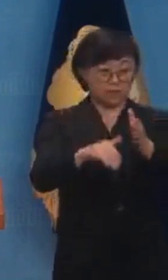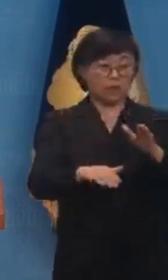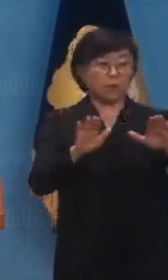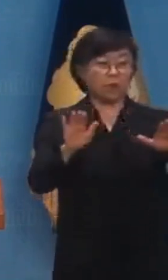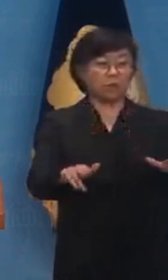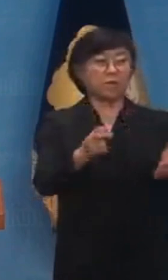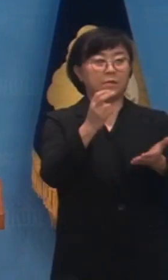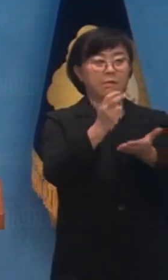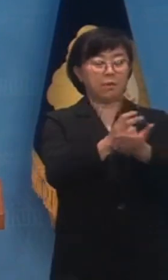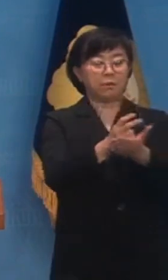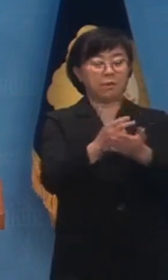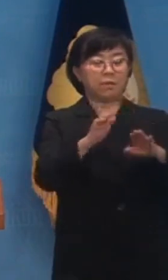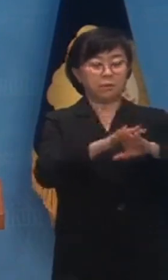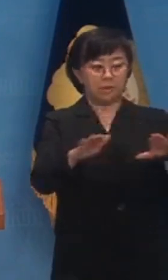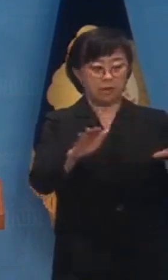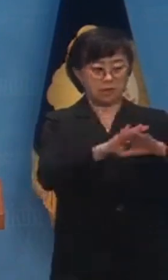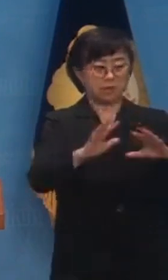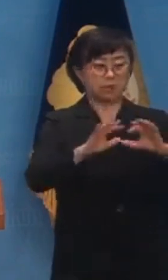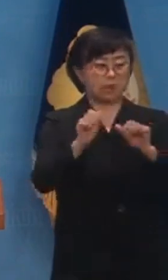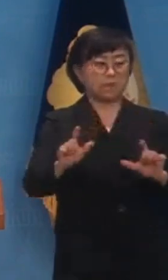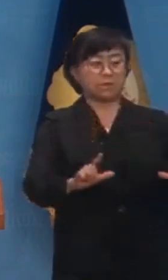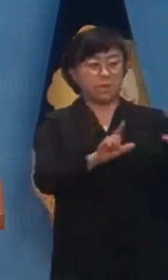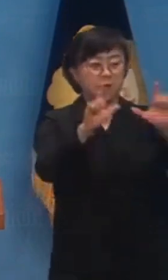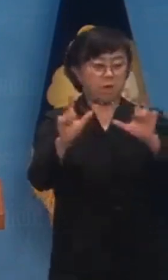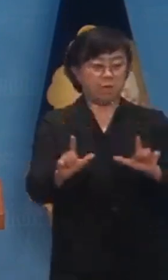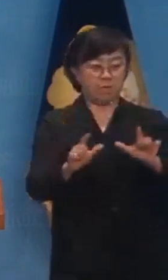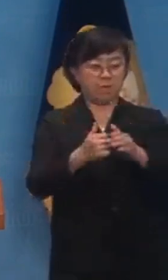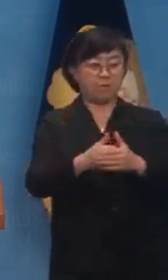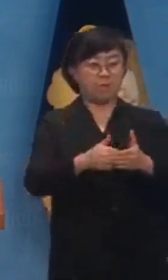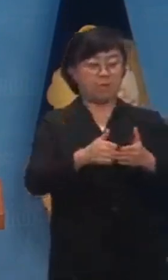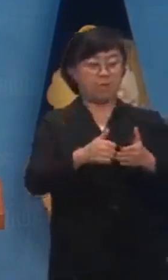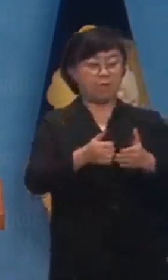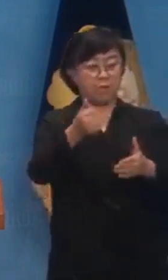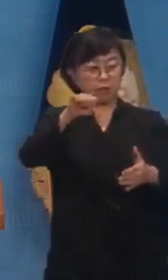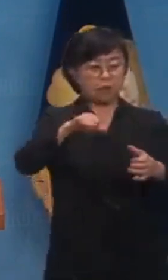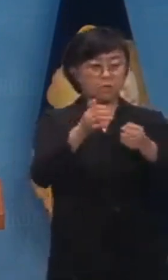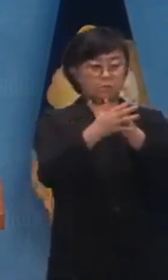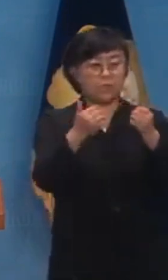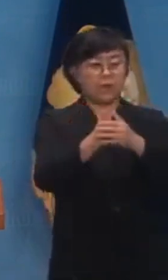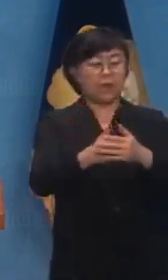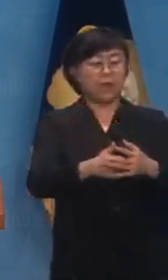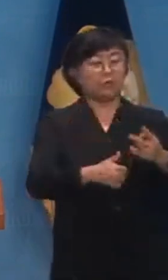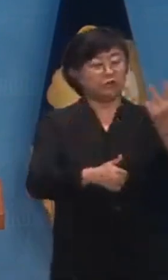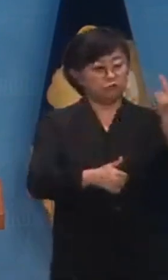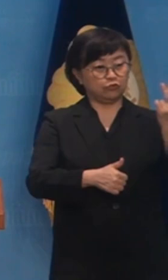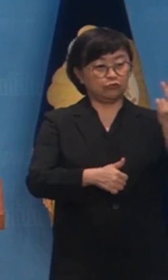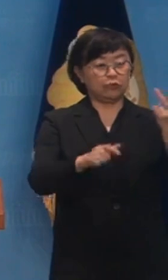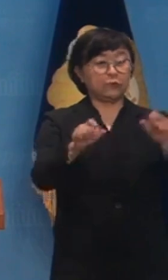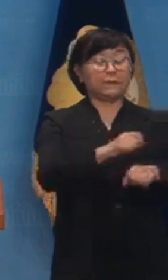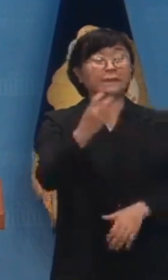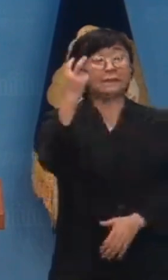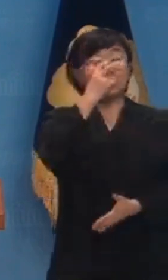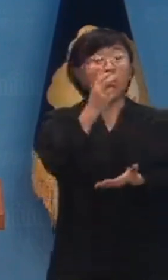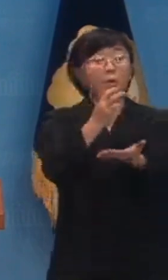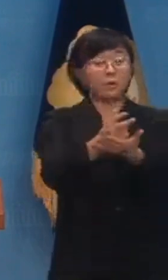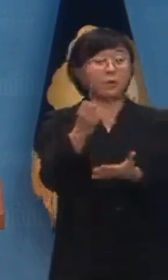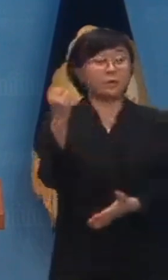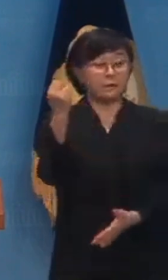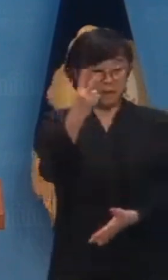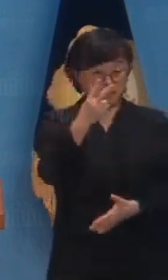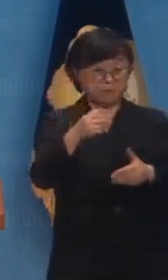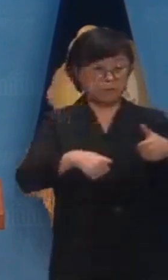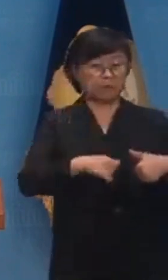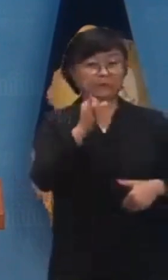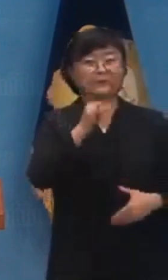법사위에서 처리하는 민생법안의 표결도 있지만 이른바 쌍특검법의 재표별도 이루어져야